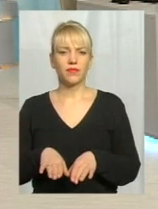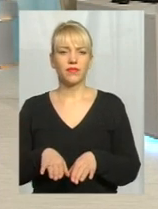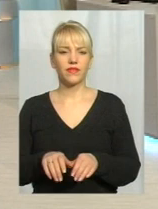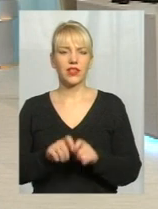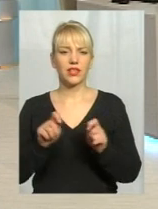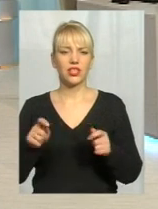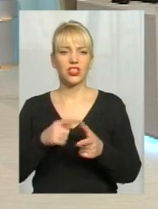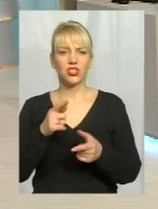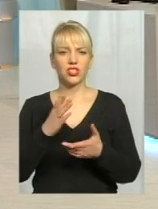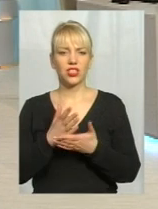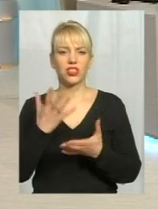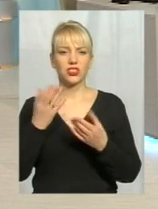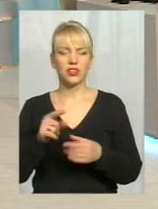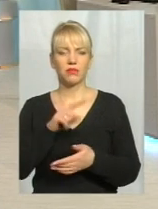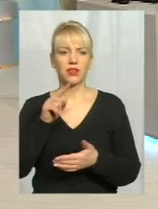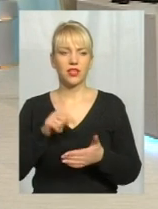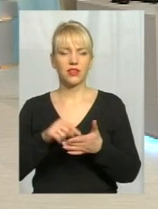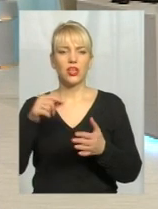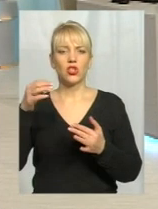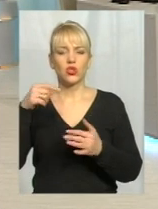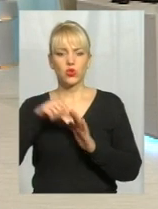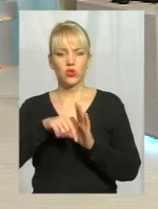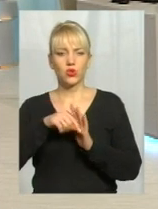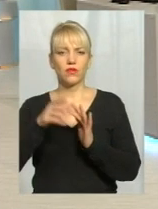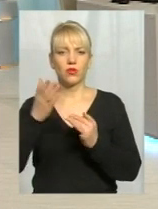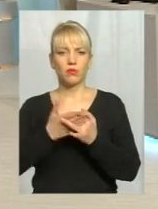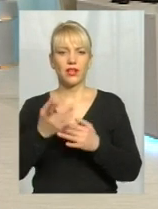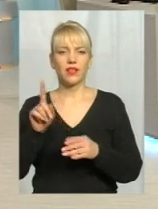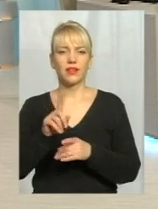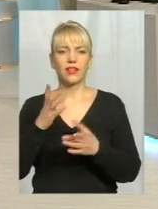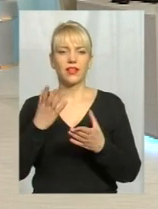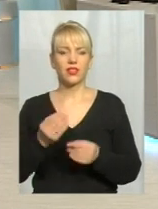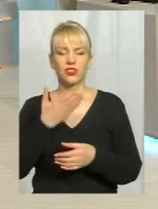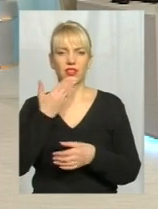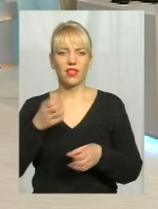Скажіть, чи є ще питання стосовно пільг, які залишаються невирішеними?